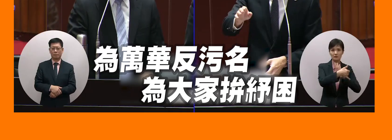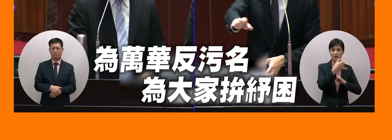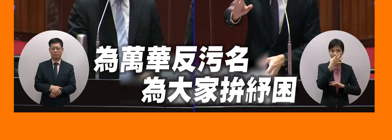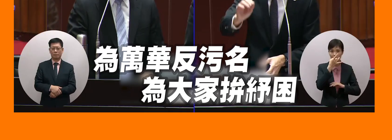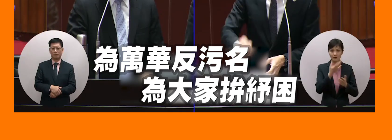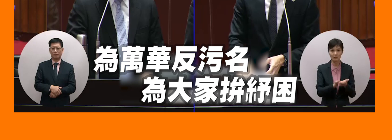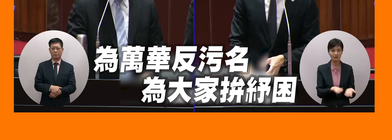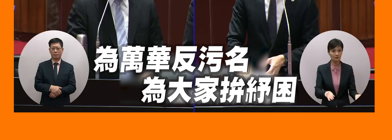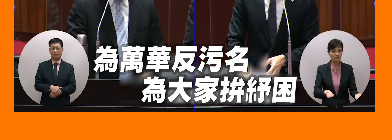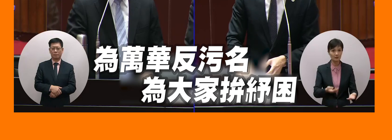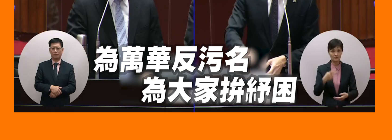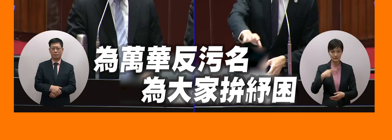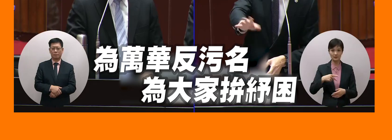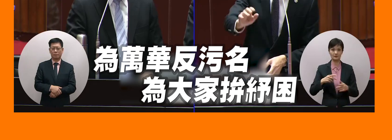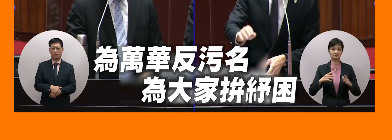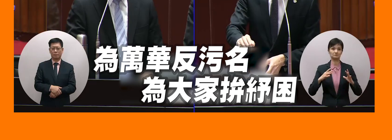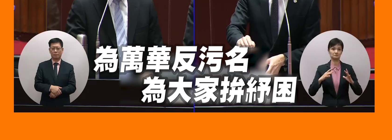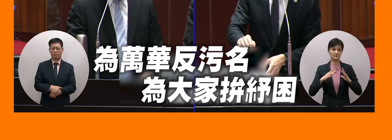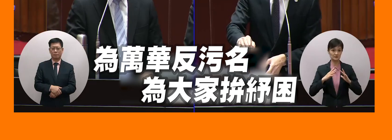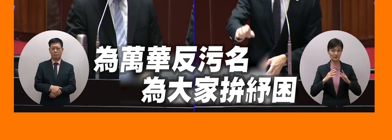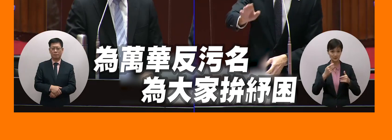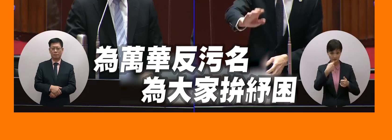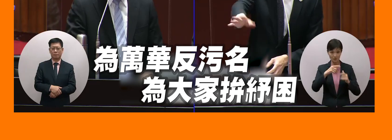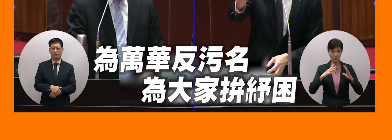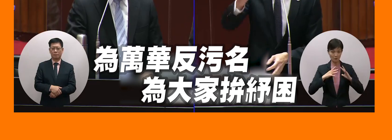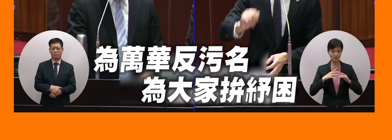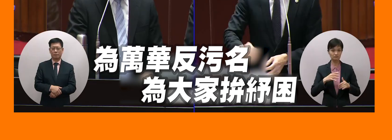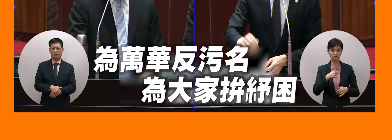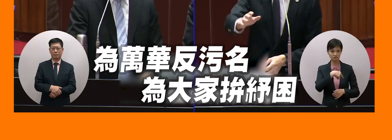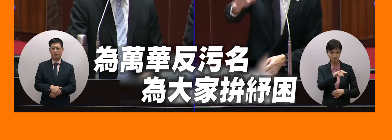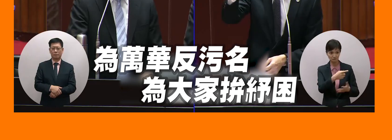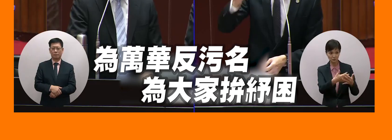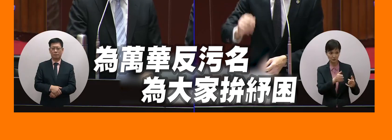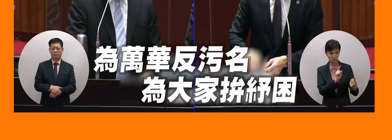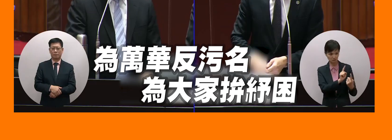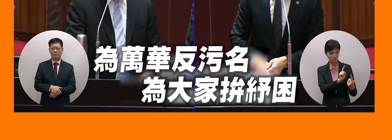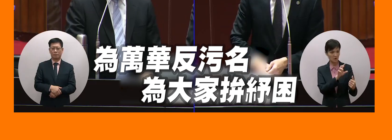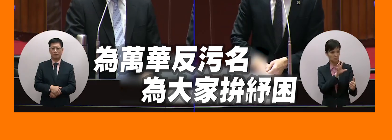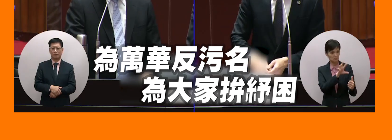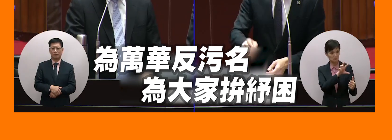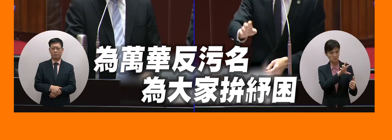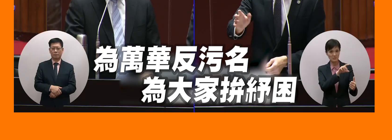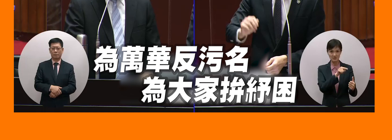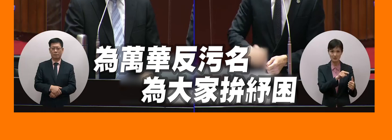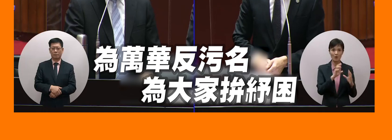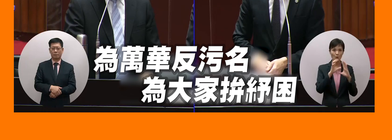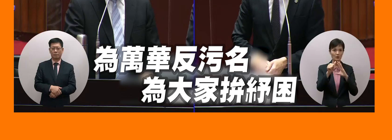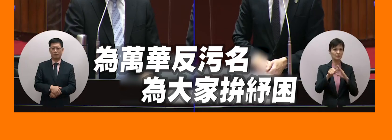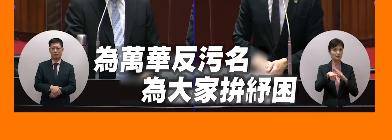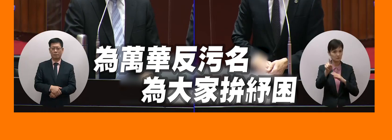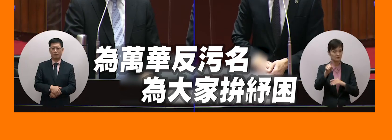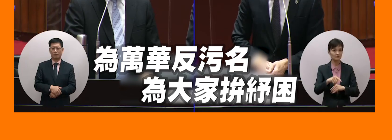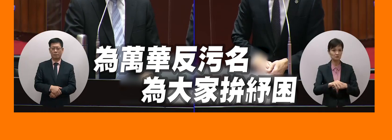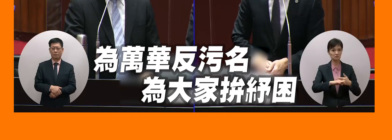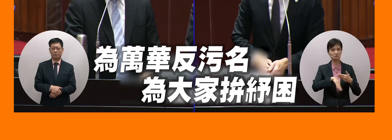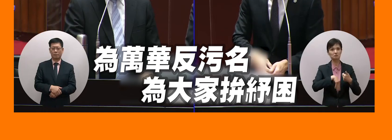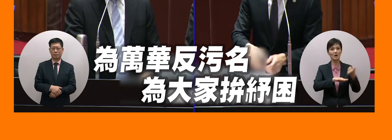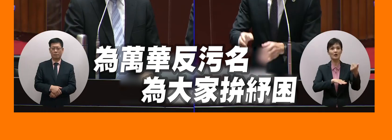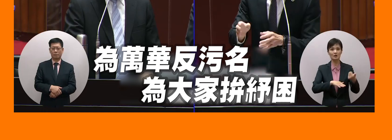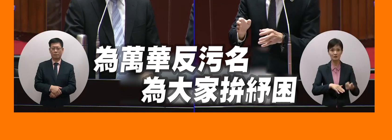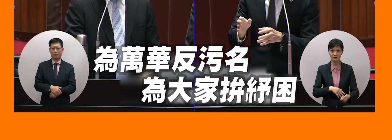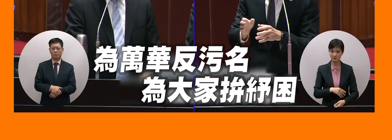你如果這樣大主大醫生如果你要這樣你自己整個外面在外面住這個理館